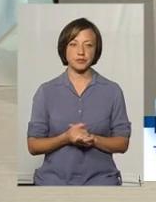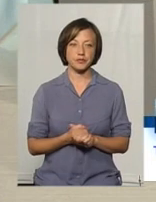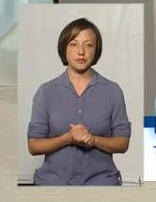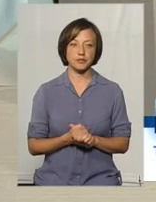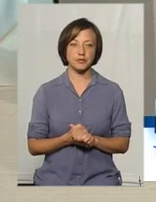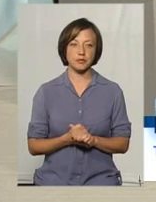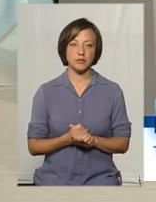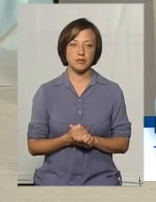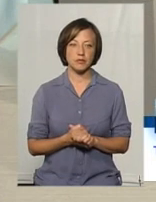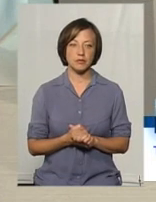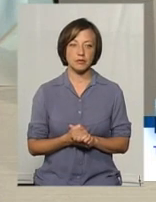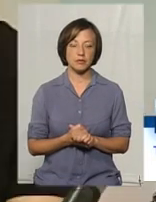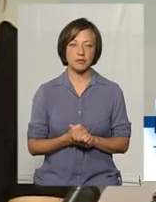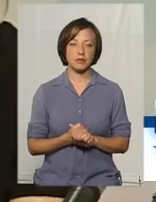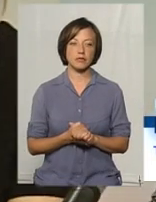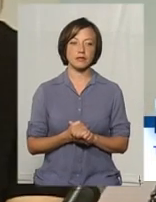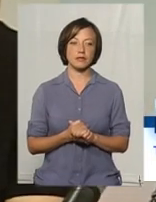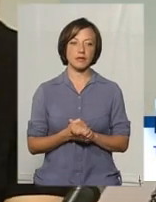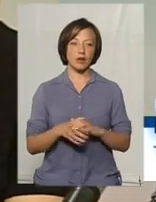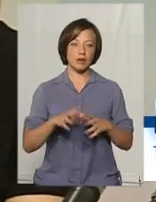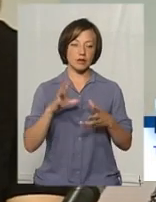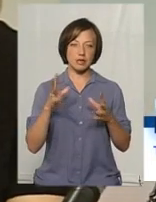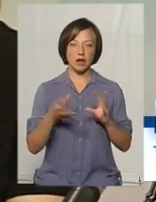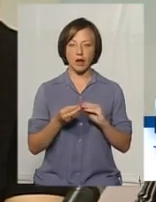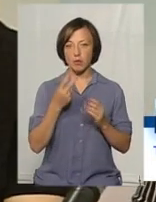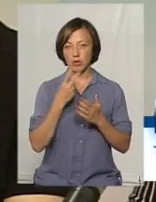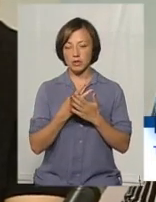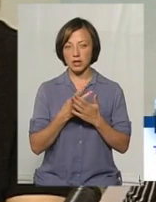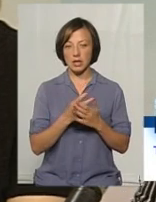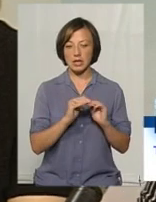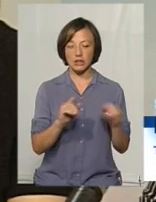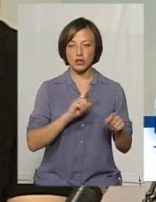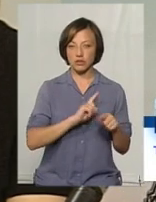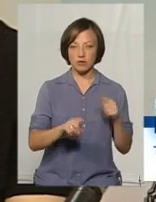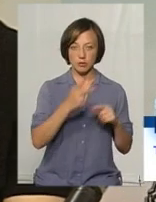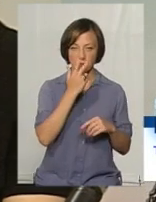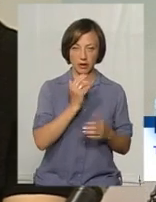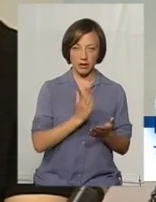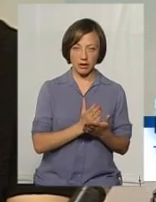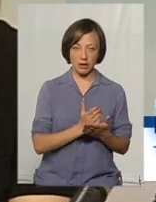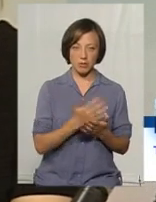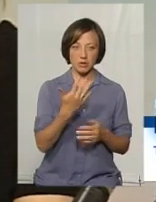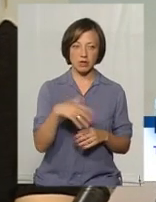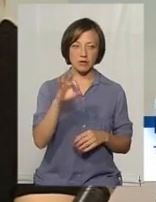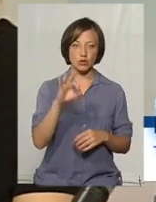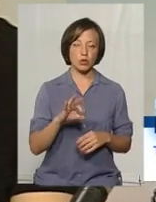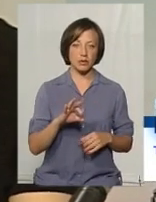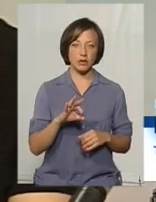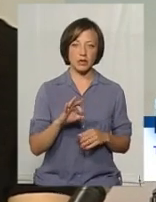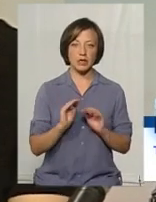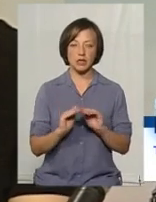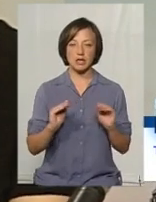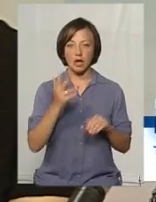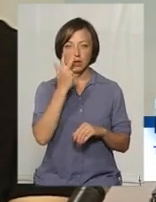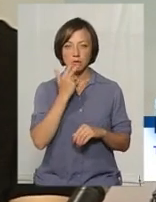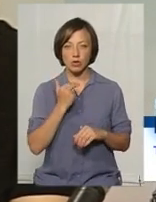Якщо є такі загальні показники процесу адаптації, одні діти швидше адаптуються. Приблизно 50% дітей